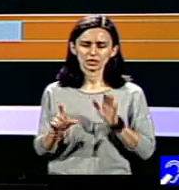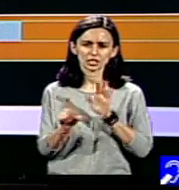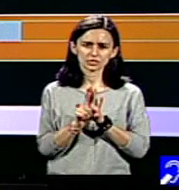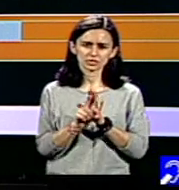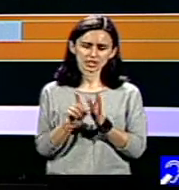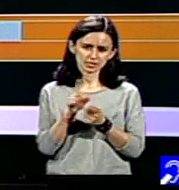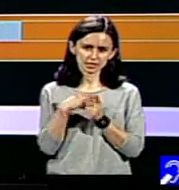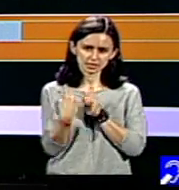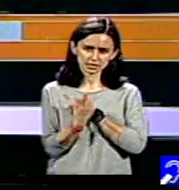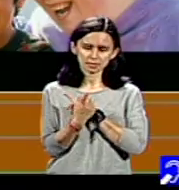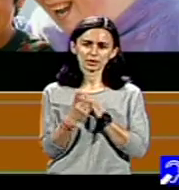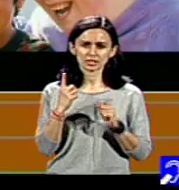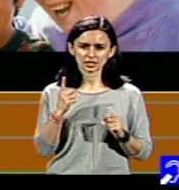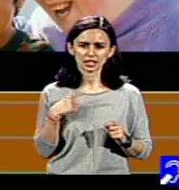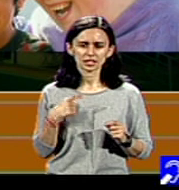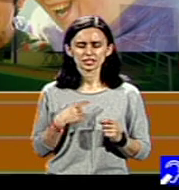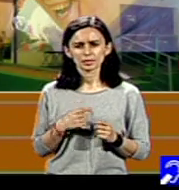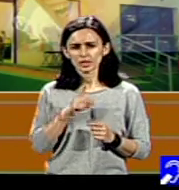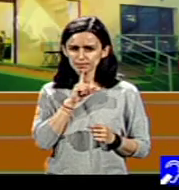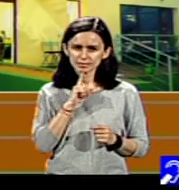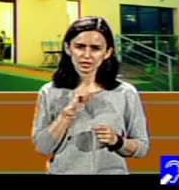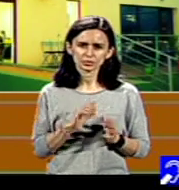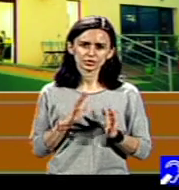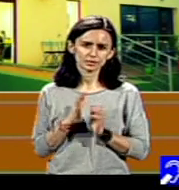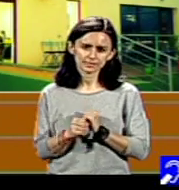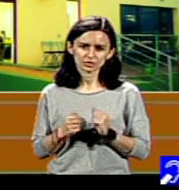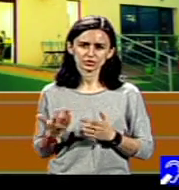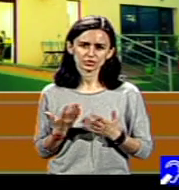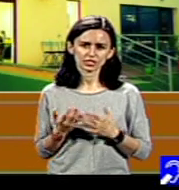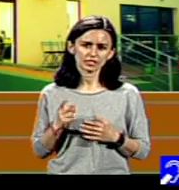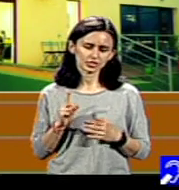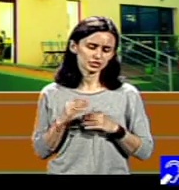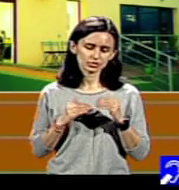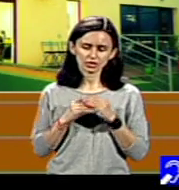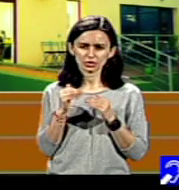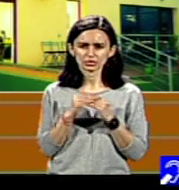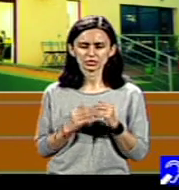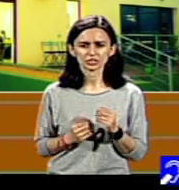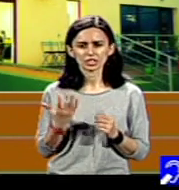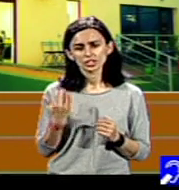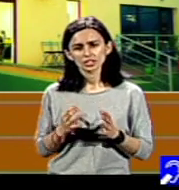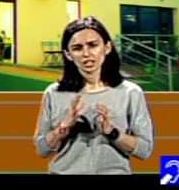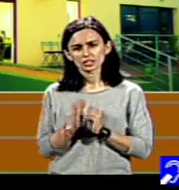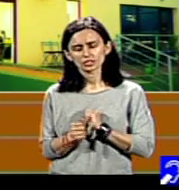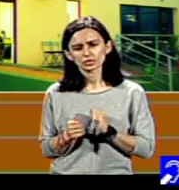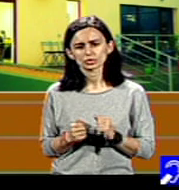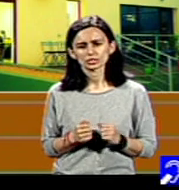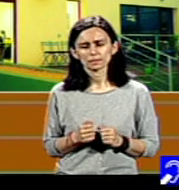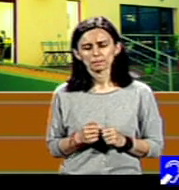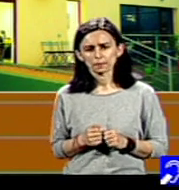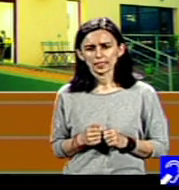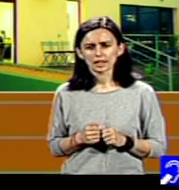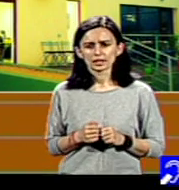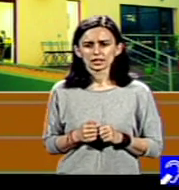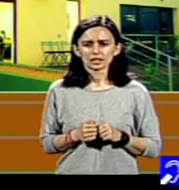dar e mult mai ușor să dărâmi ceva decât să construiești. Deci ceea ce s-a dărâmat, practic, de la o zi la alta, în sensul că în